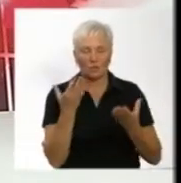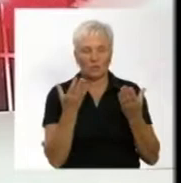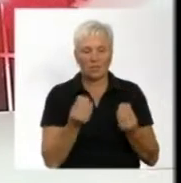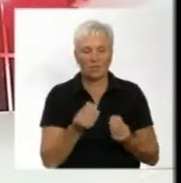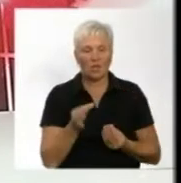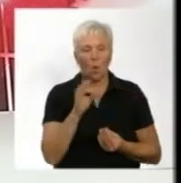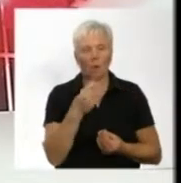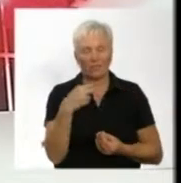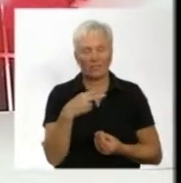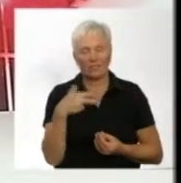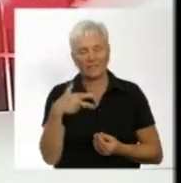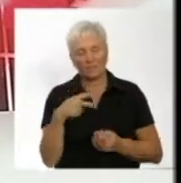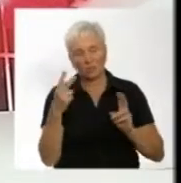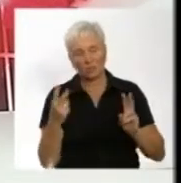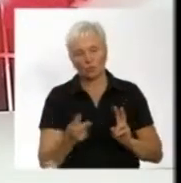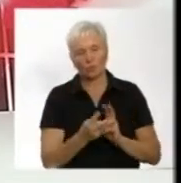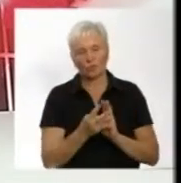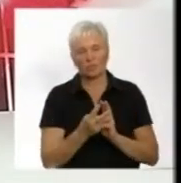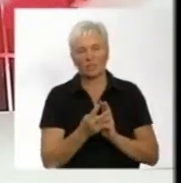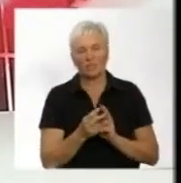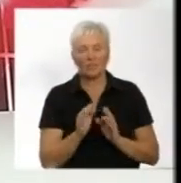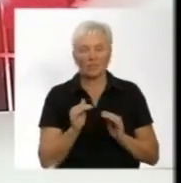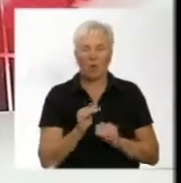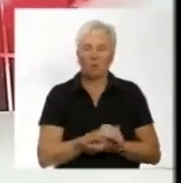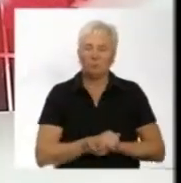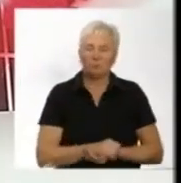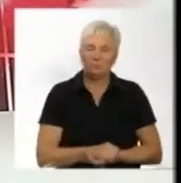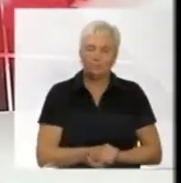о 20.30. Тож, залишайтеся з нами і не пропустіть.